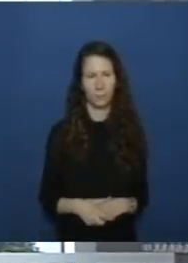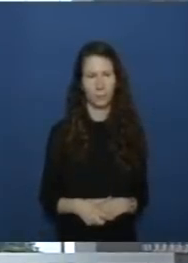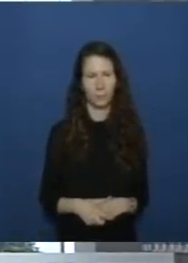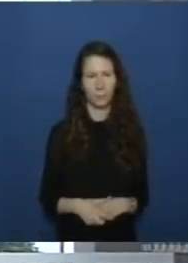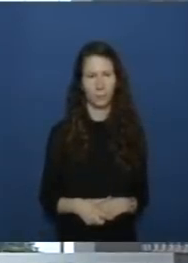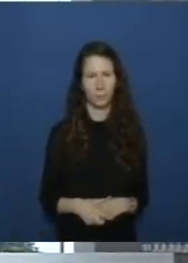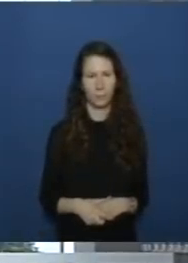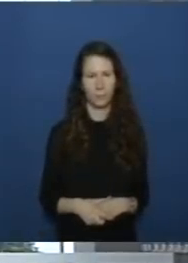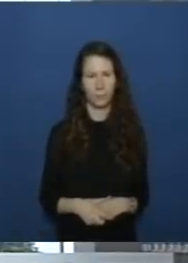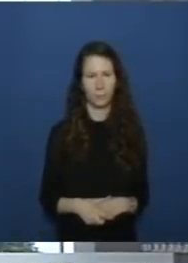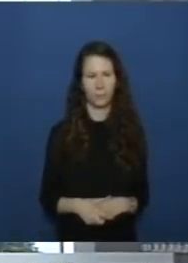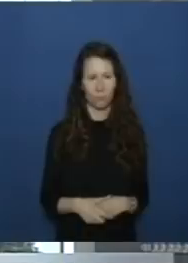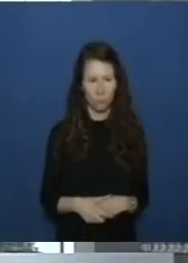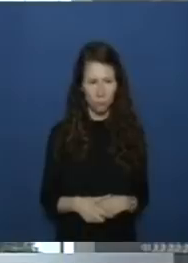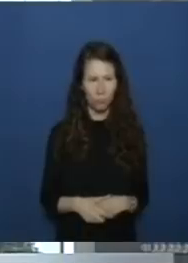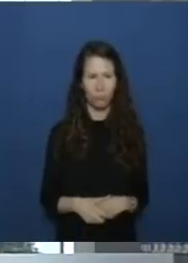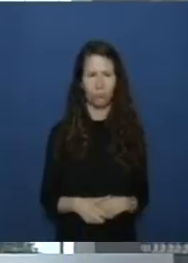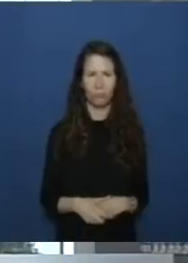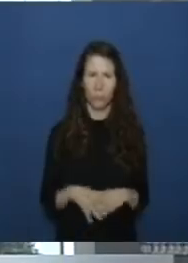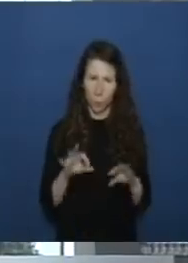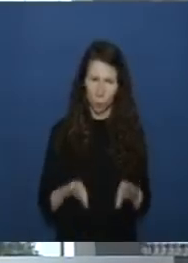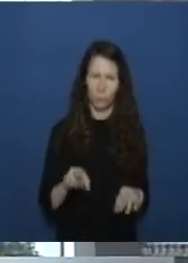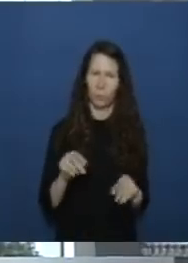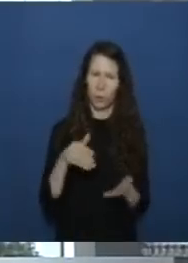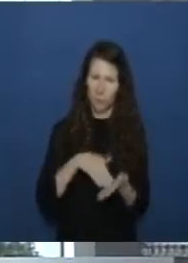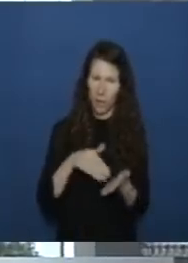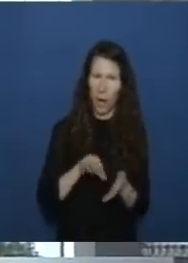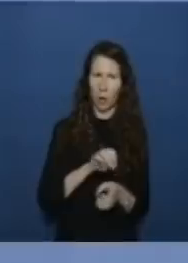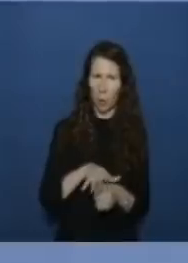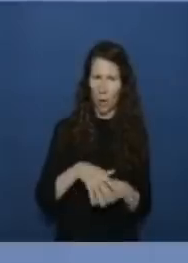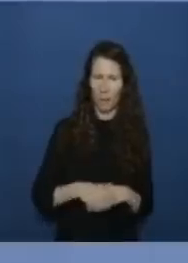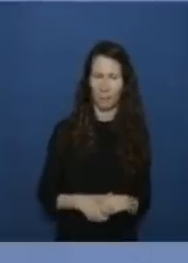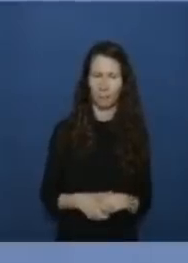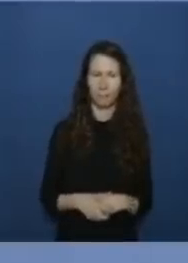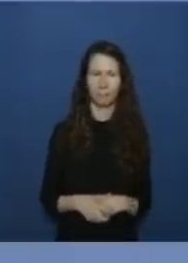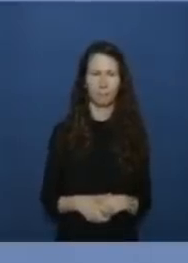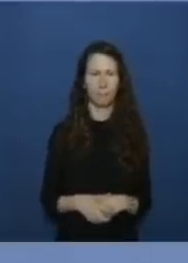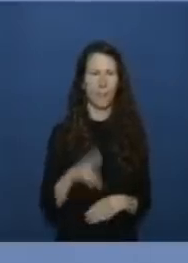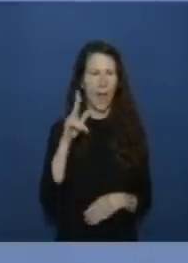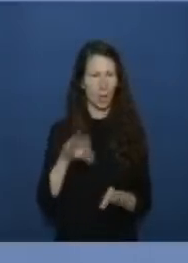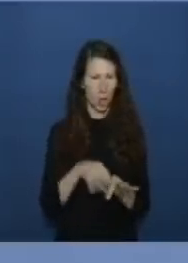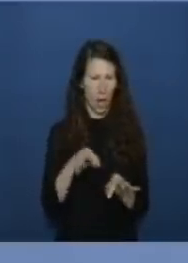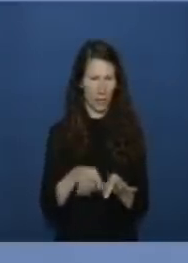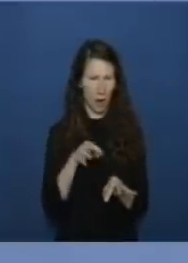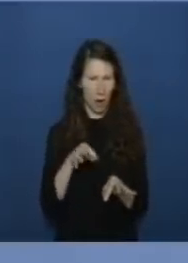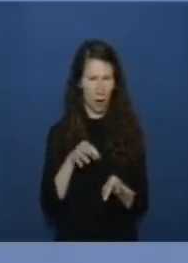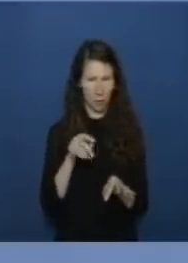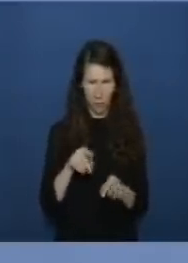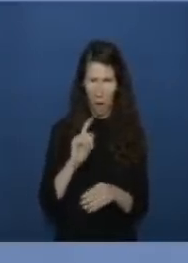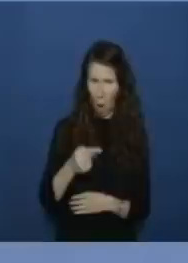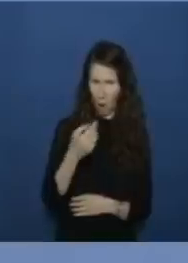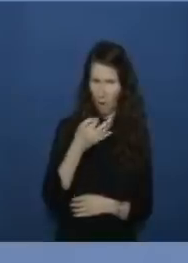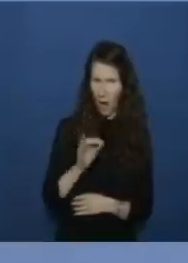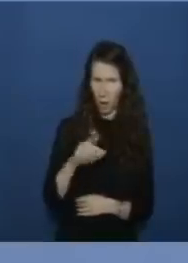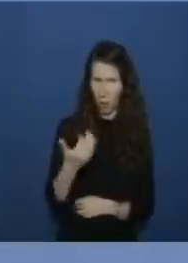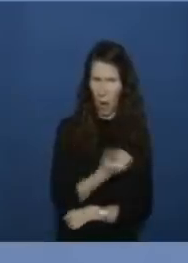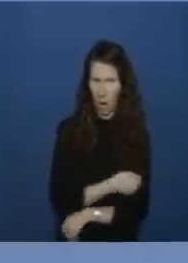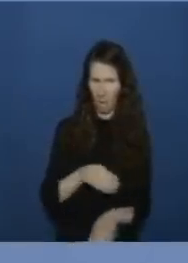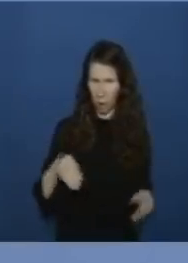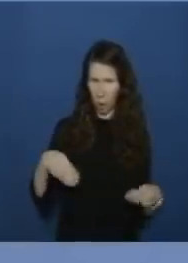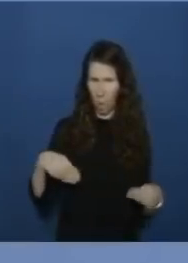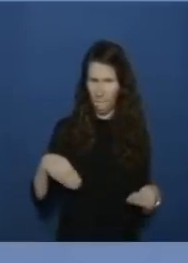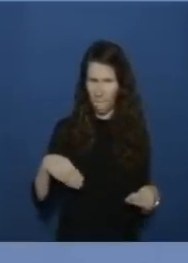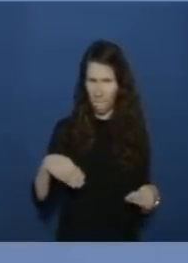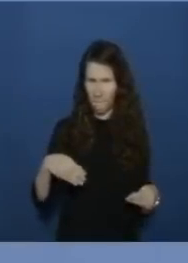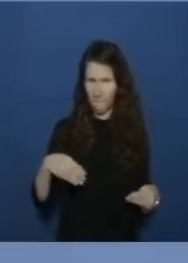gut dann würde ich sagen bleiben wir bei corona da hatte glaube ich herr schneider sie hatten auch noch eine impfstoff frage wurde